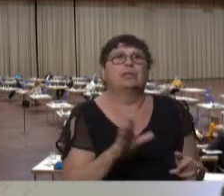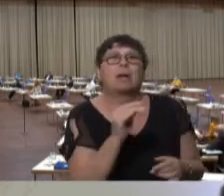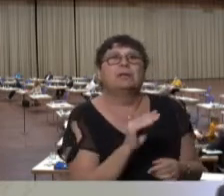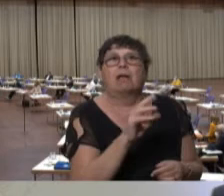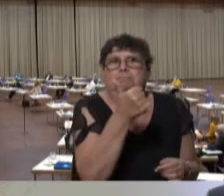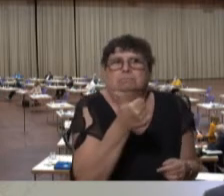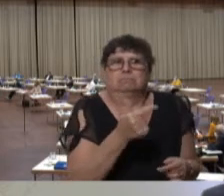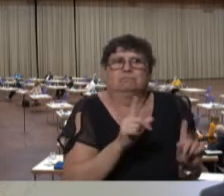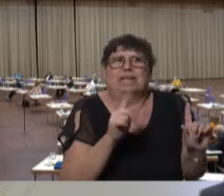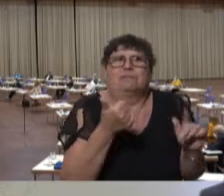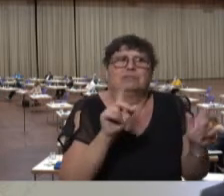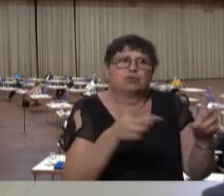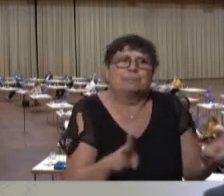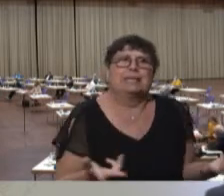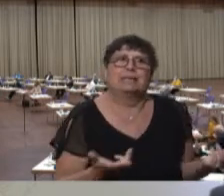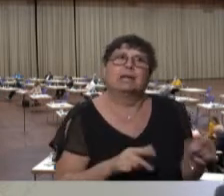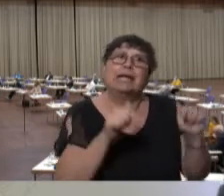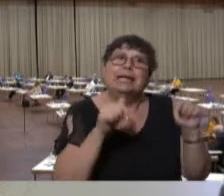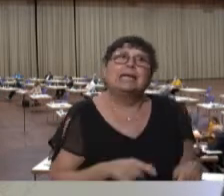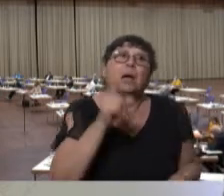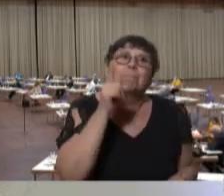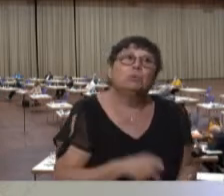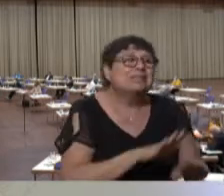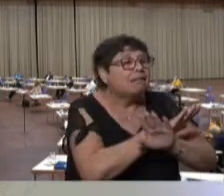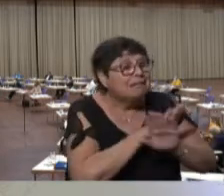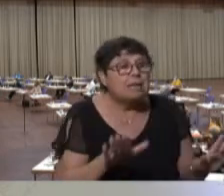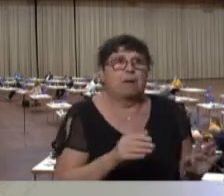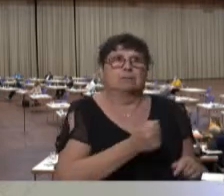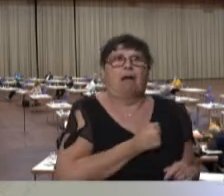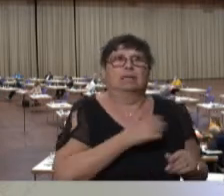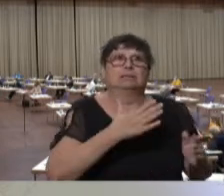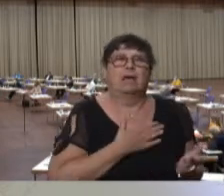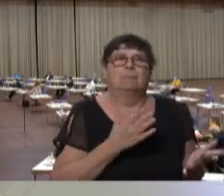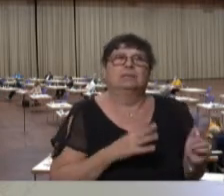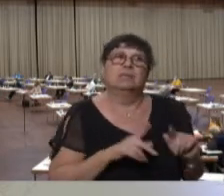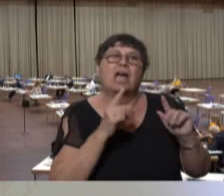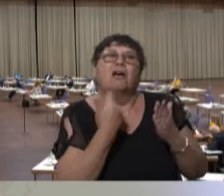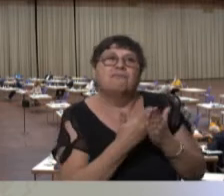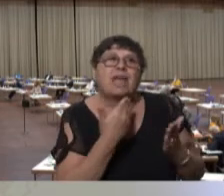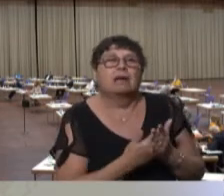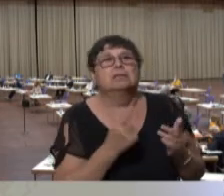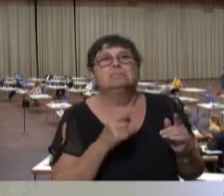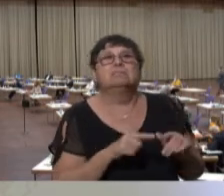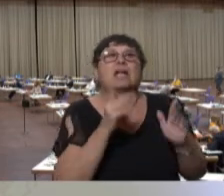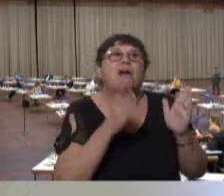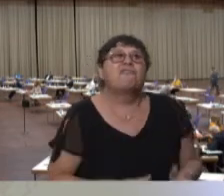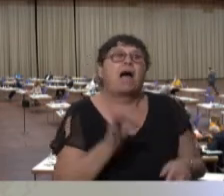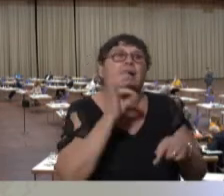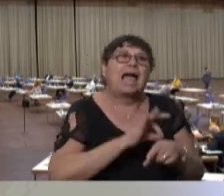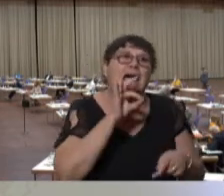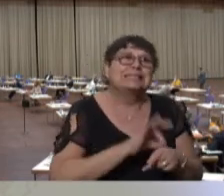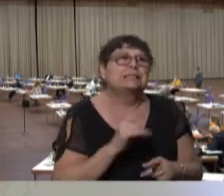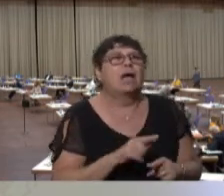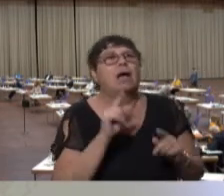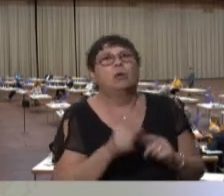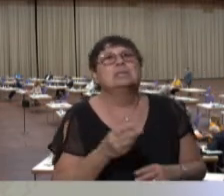Tatbestand, der nicht gegeben ist. Hier muss niemand befürchten, dass er wegen Fachärzten, die aus